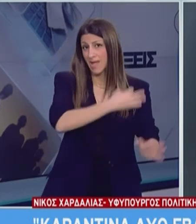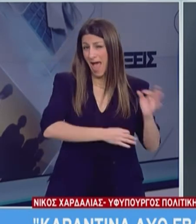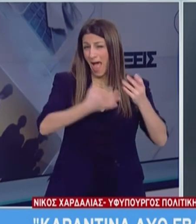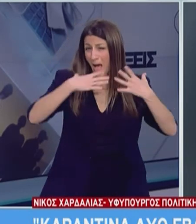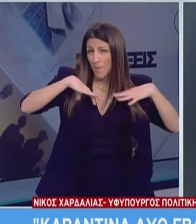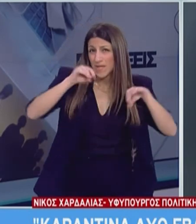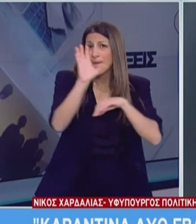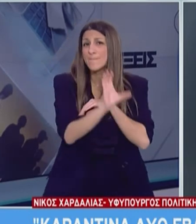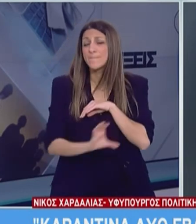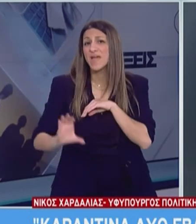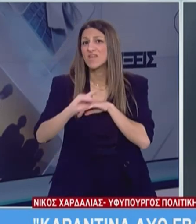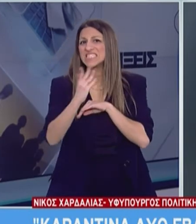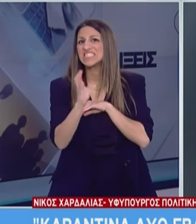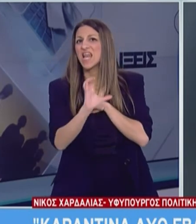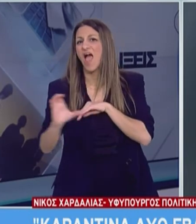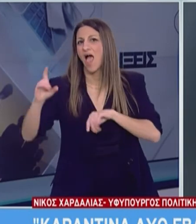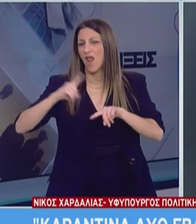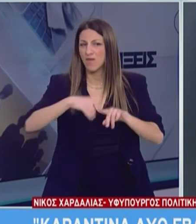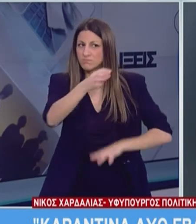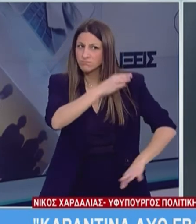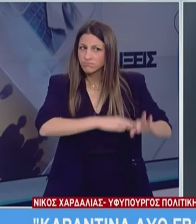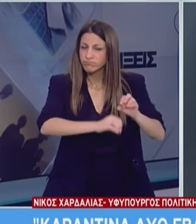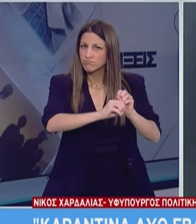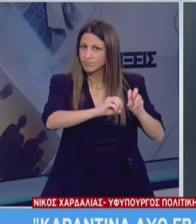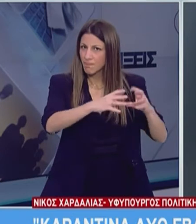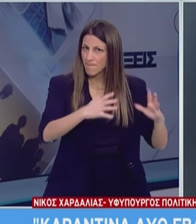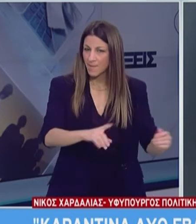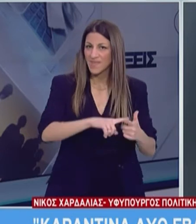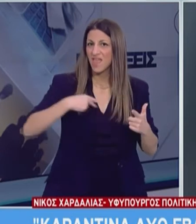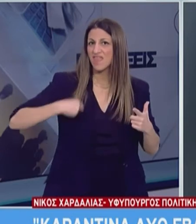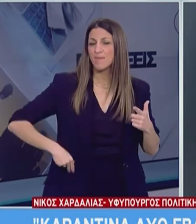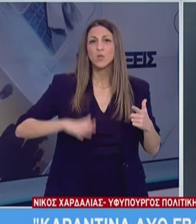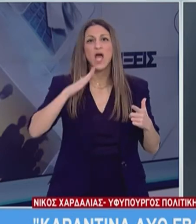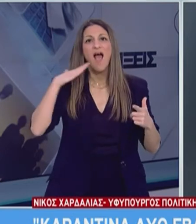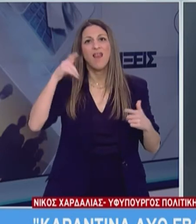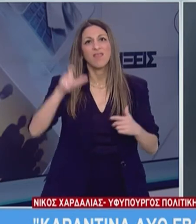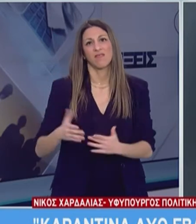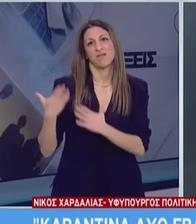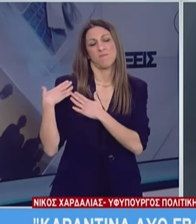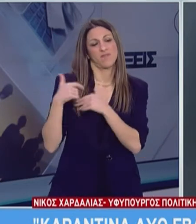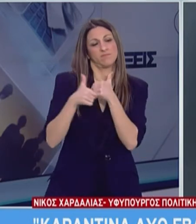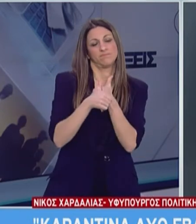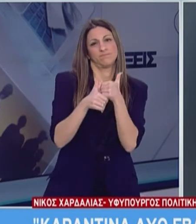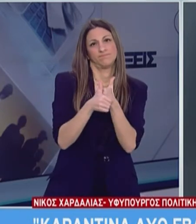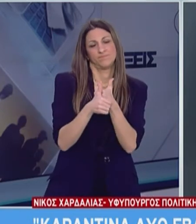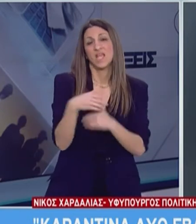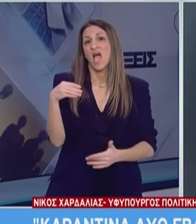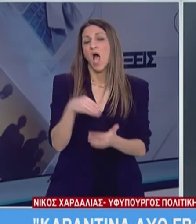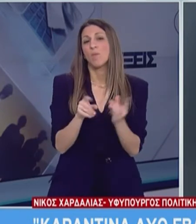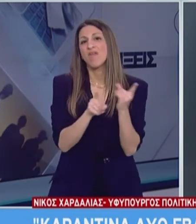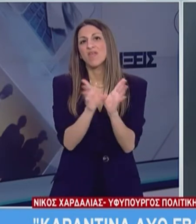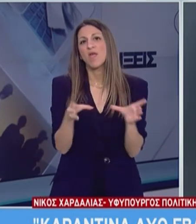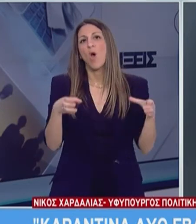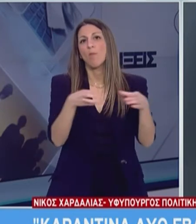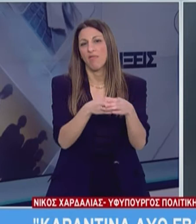πρώτη στιγμή ο Περιφερειά Εξιτερεάς Ελλάδος κ. Φάνης Σπανός και η Δήμαρχος Χαλκίδος κ. Βάκα. Στη δομή βρίσκεται κλιμάκιο